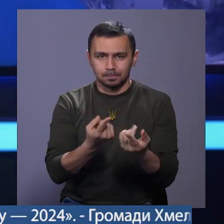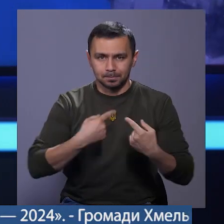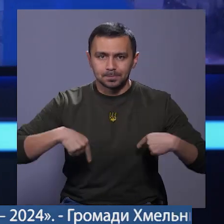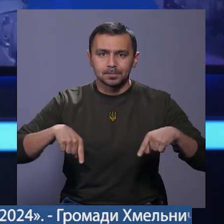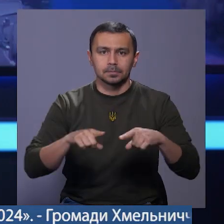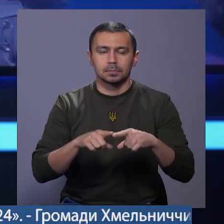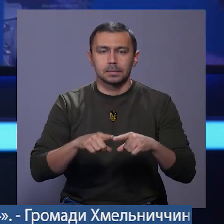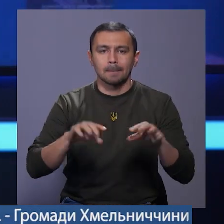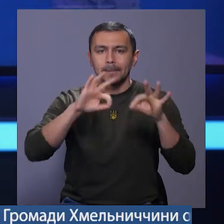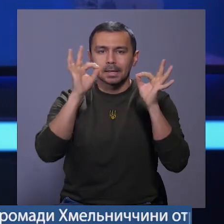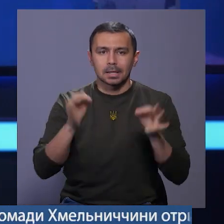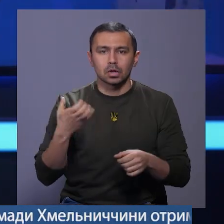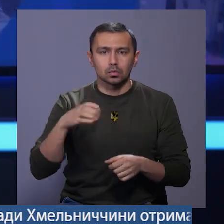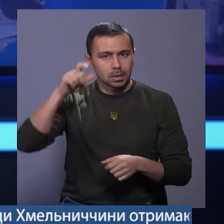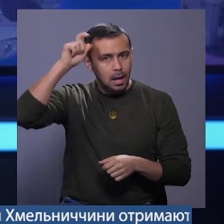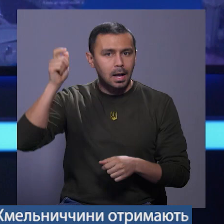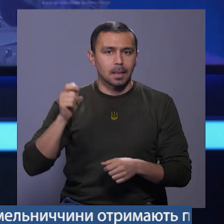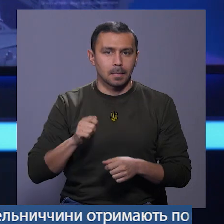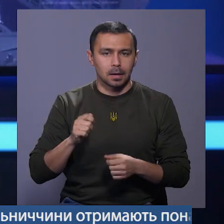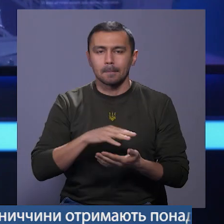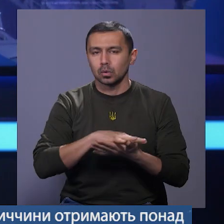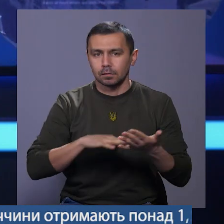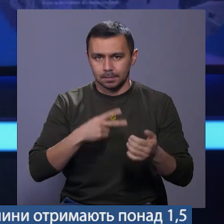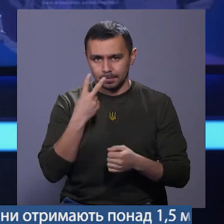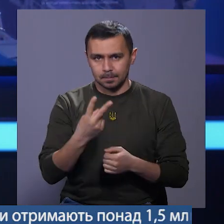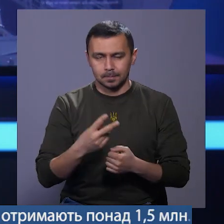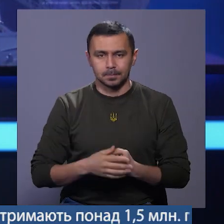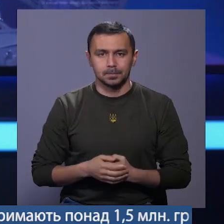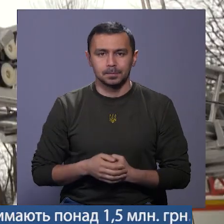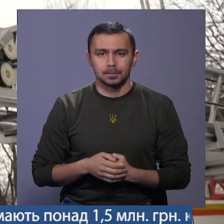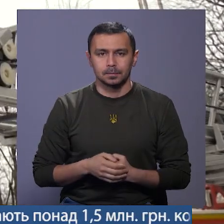організації «Мистецька сотня Гайдамаки». Продовжить Ірина Аріон.